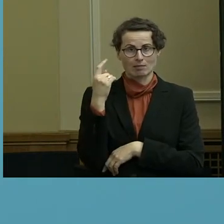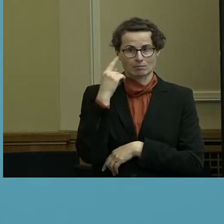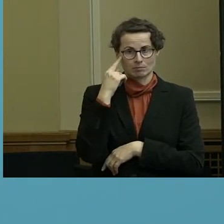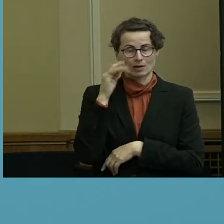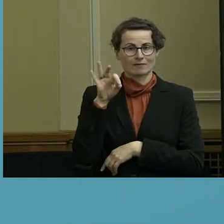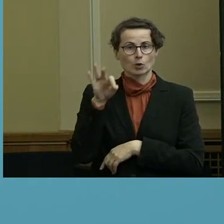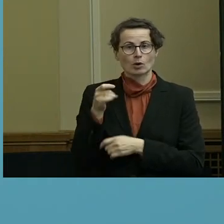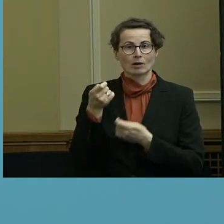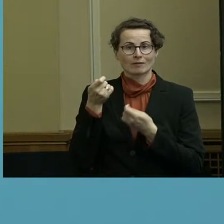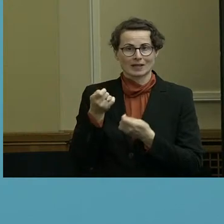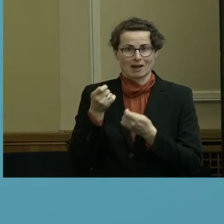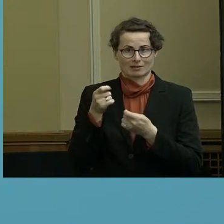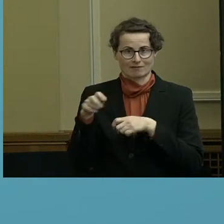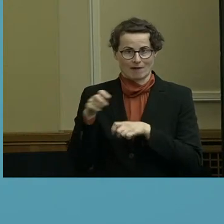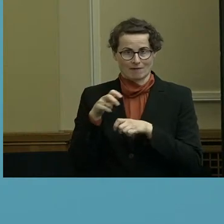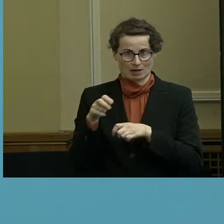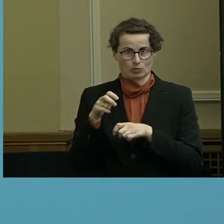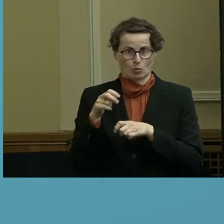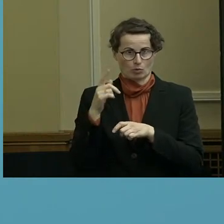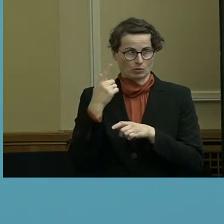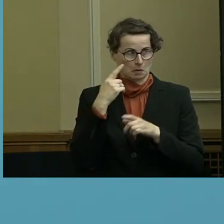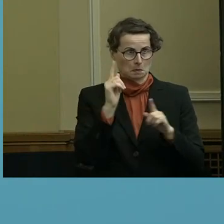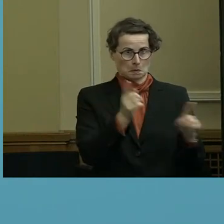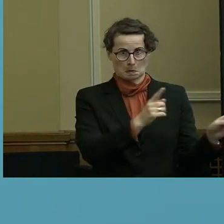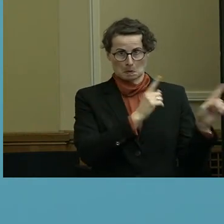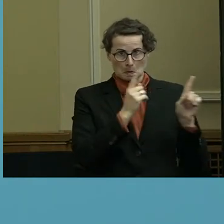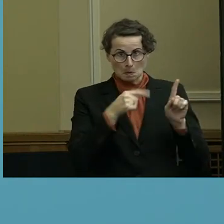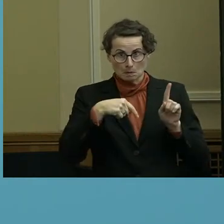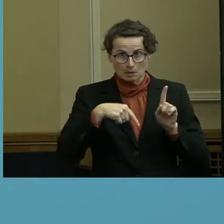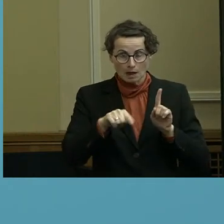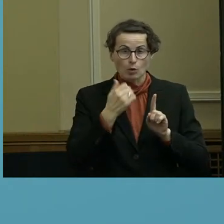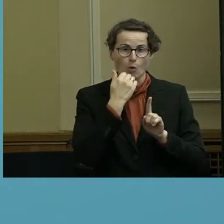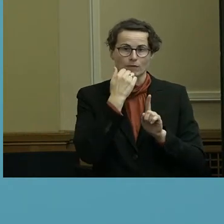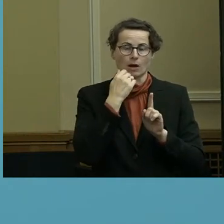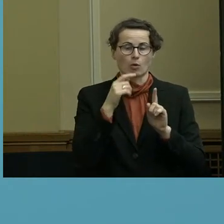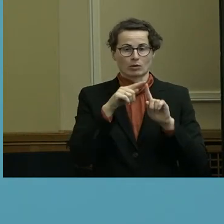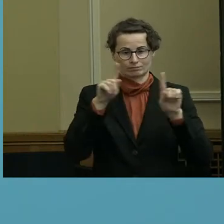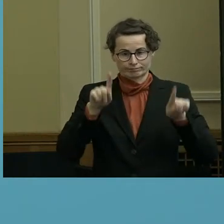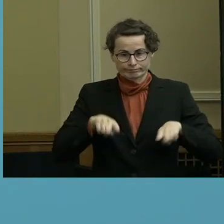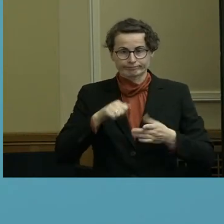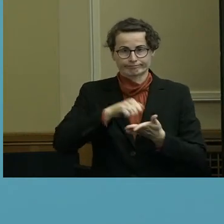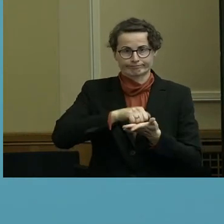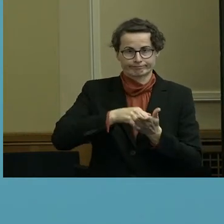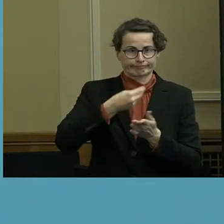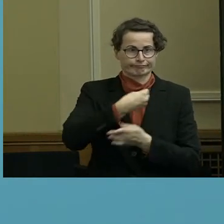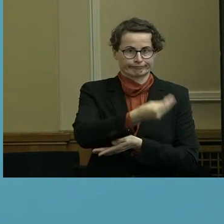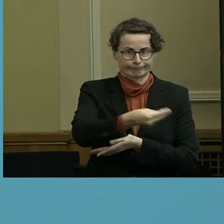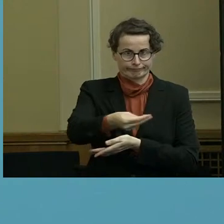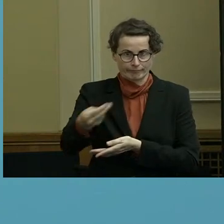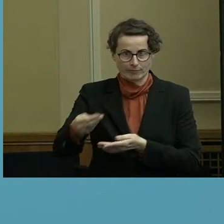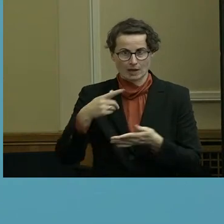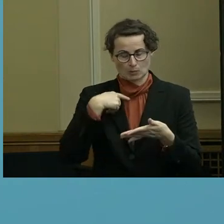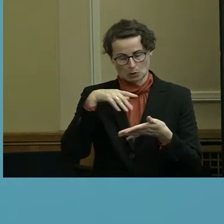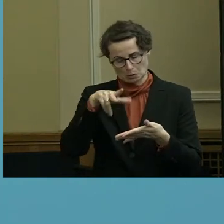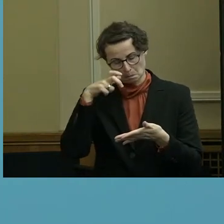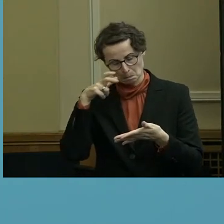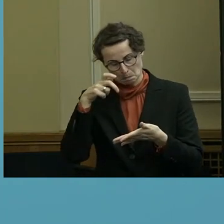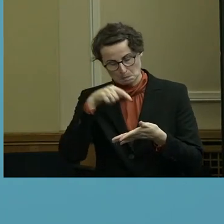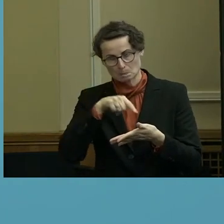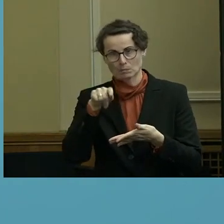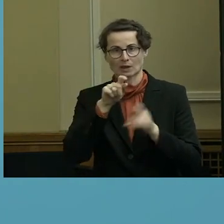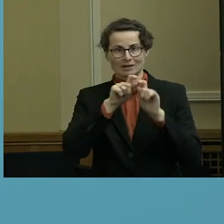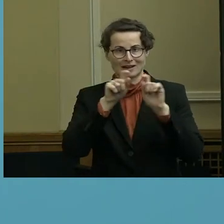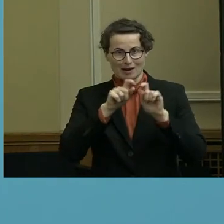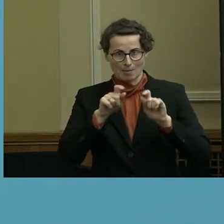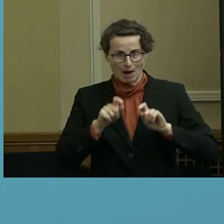hierher und wird Ihnen dann auch noch Folien zur Verfügung stellen, die Ihnen auch noch helfen. Das Thema auch noch über